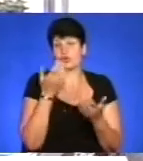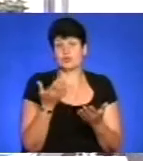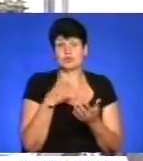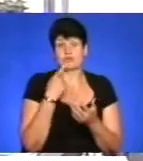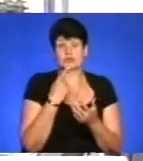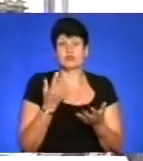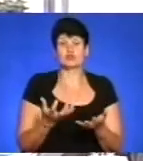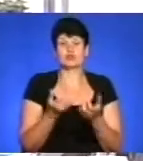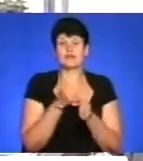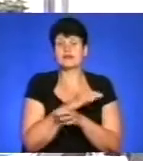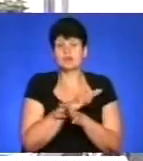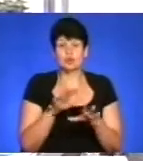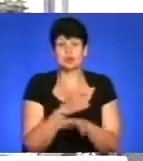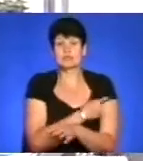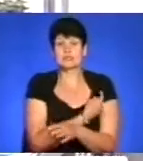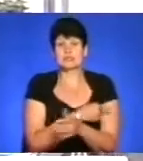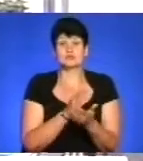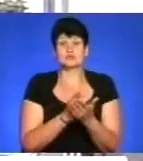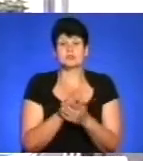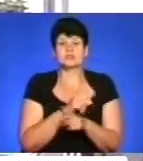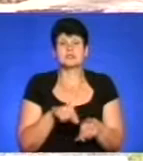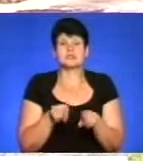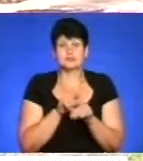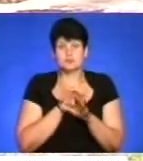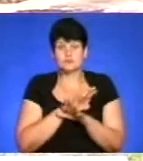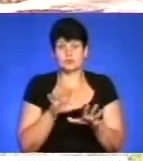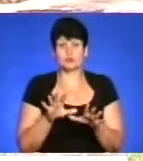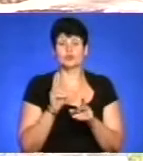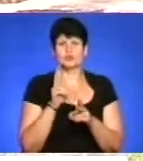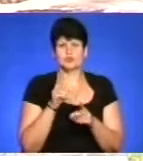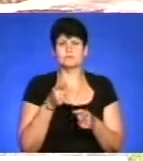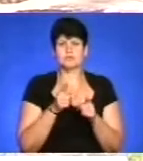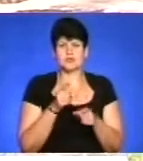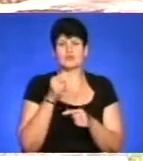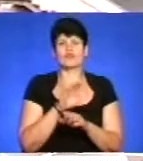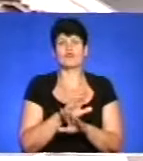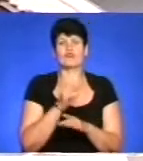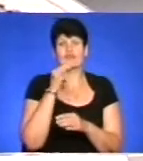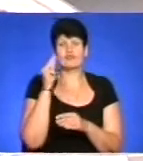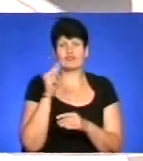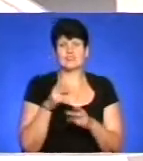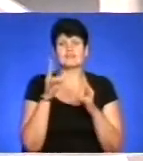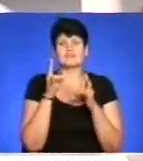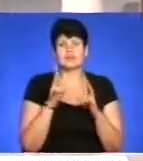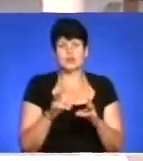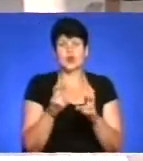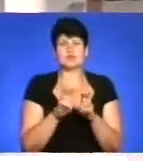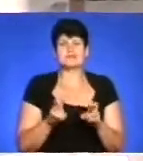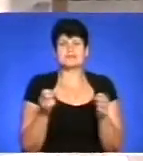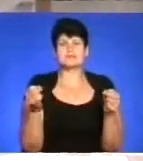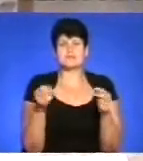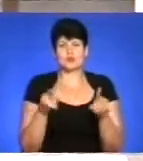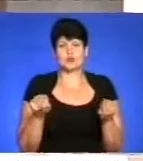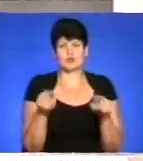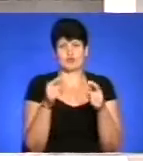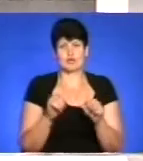рятувальників не було і медична служба також була відсутня в той момент. Хто насправді винен у трагедії, розбиратиметься спеціально створена